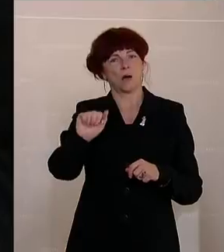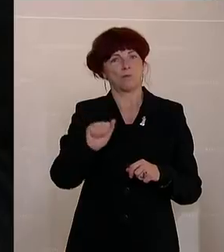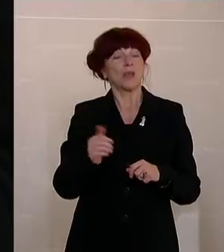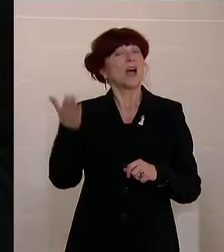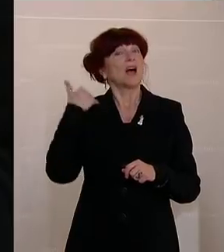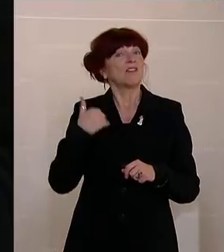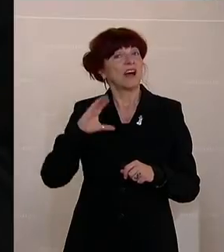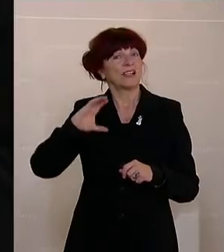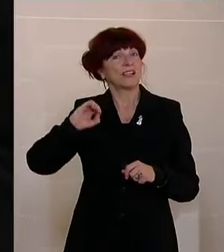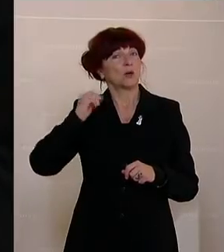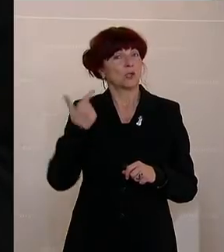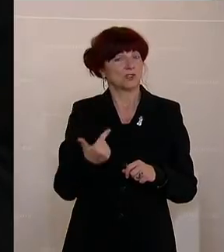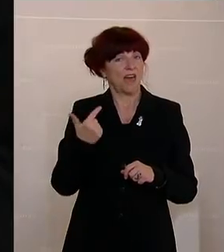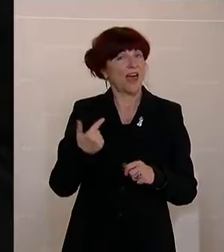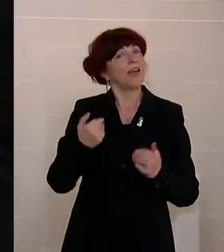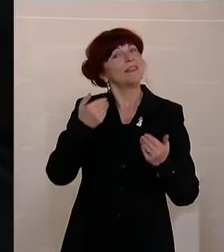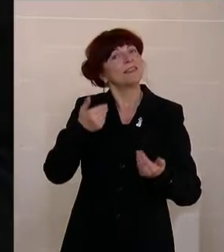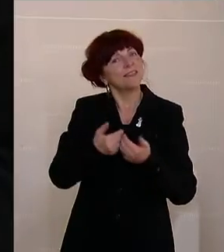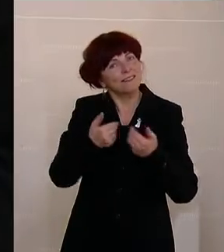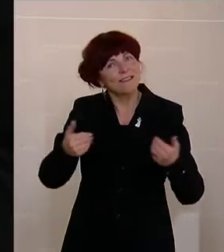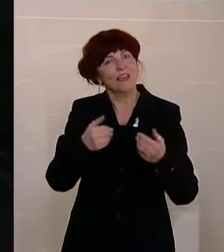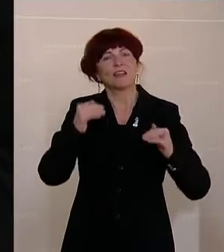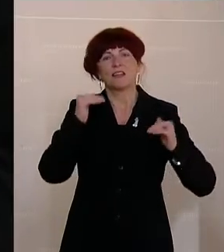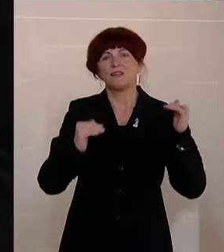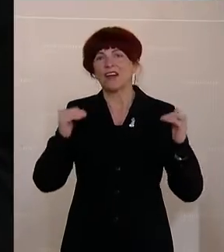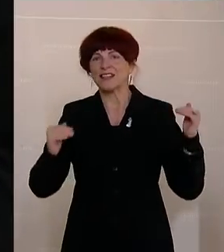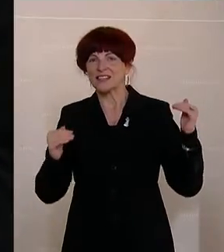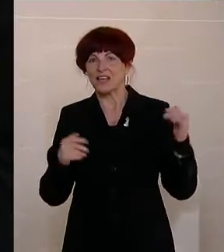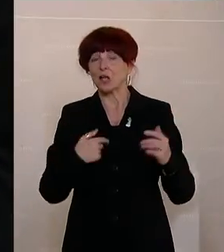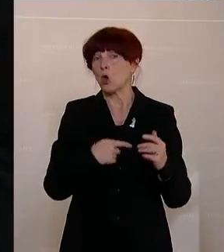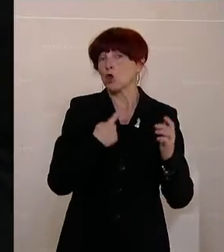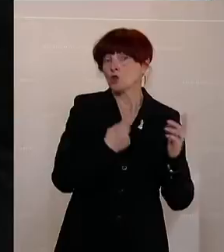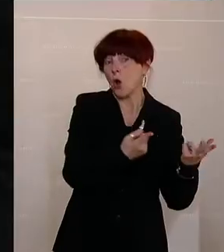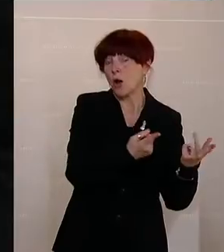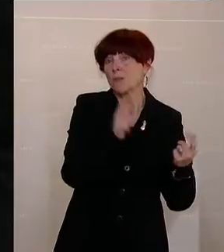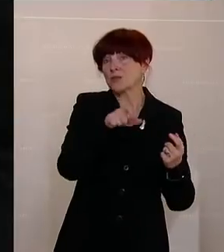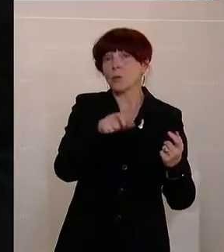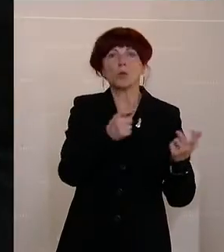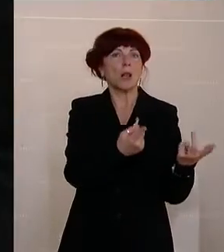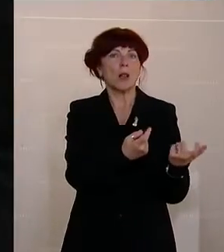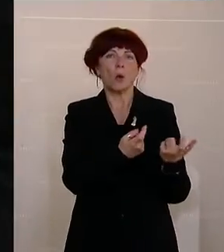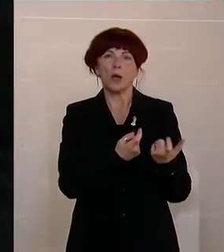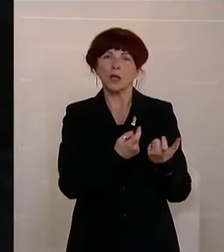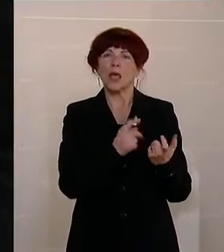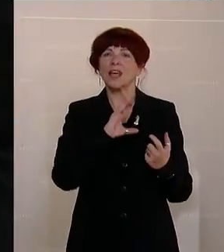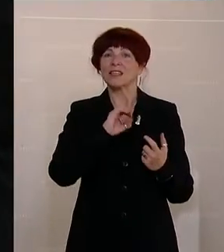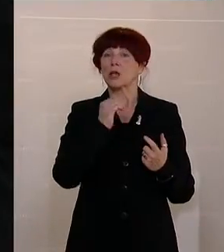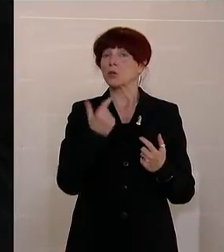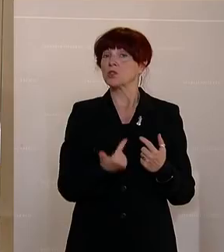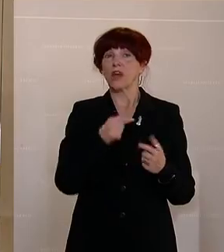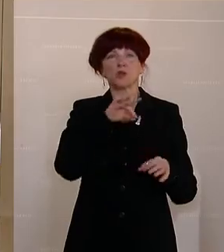-Differenzierung eingeführt, dass es einen sehr großen Anreiz schon beim Kauf gibt, CO2-sparende Autos zu kaufen.